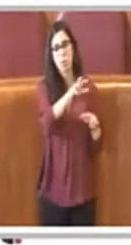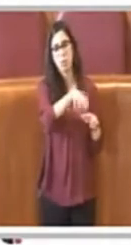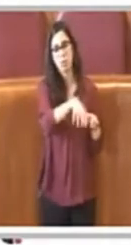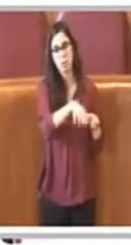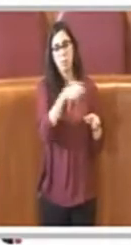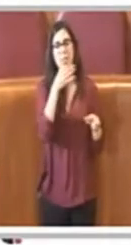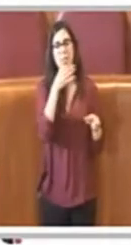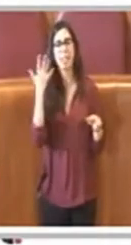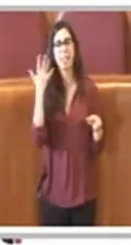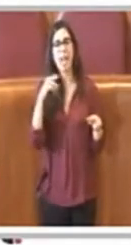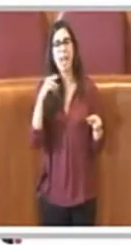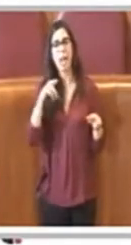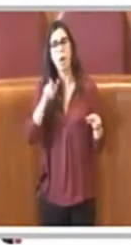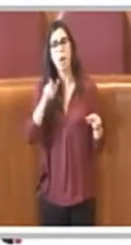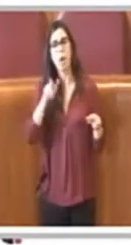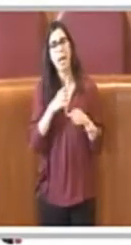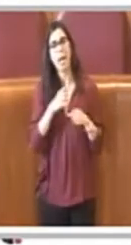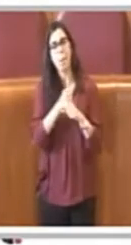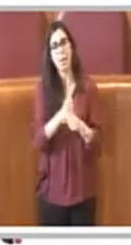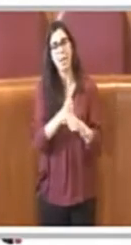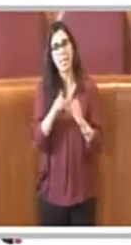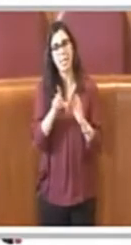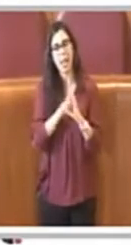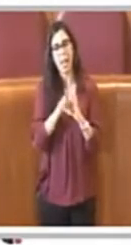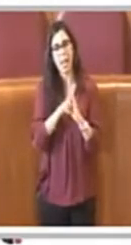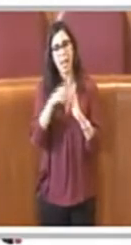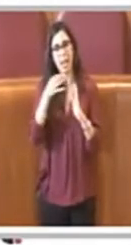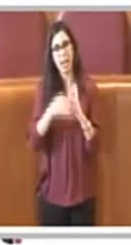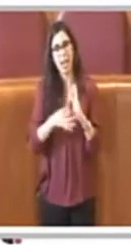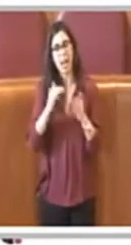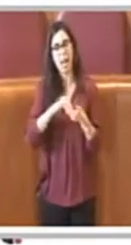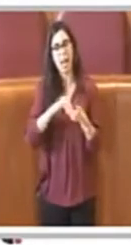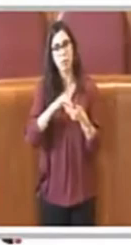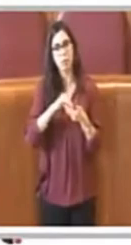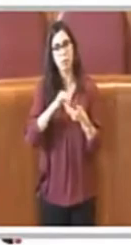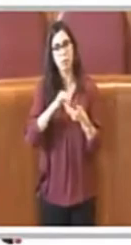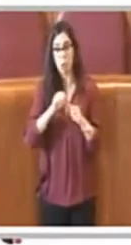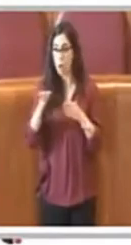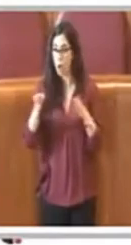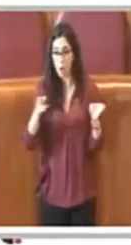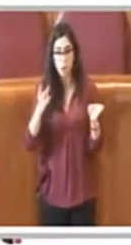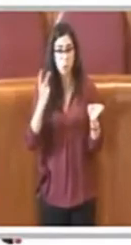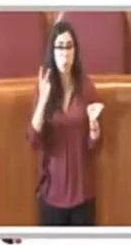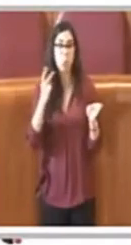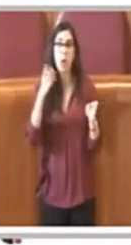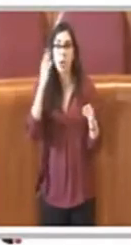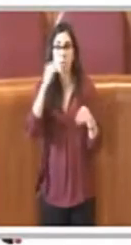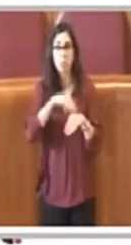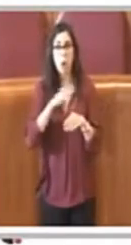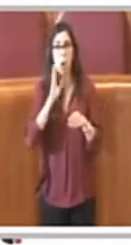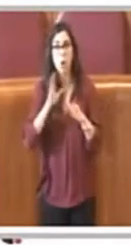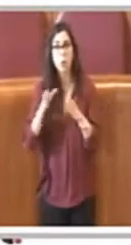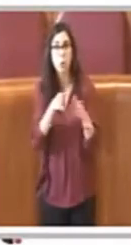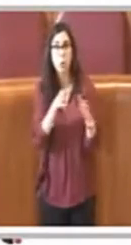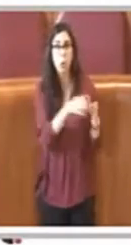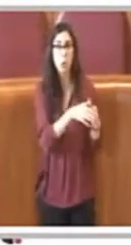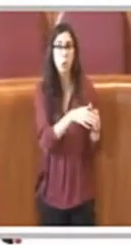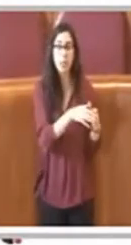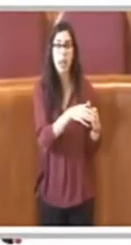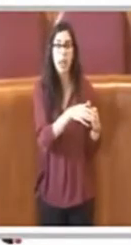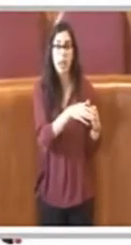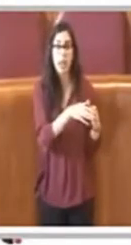'associazione non può trovarsi magari contemporaneamente in più consulte nel caso in cui tra i suoi iscritti abbia soggetti